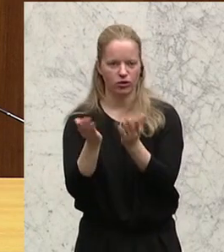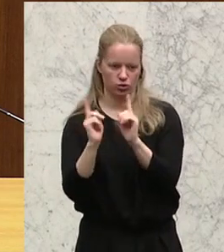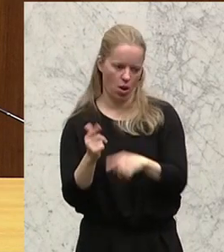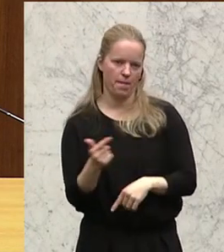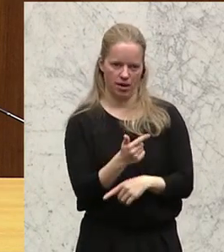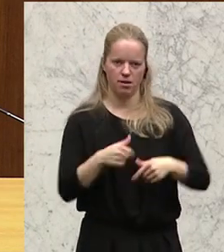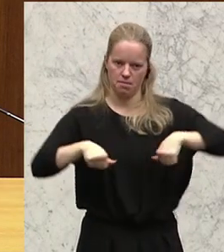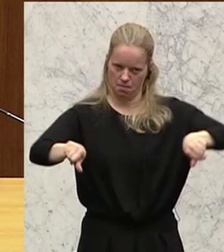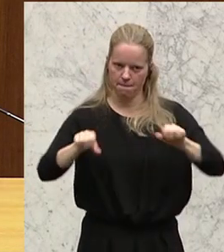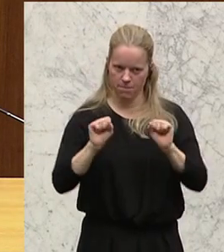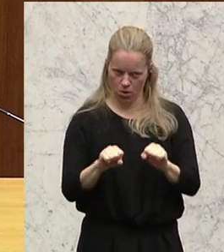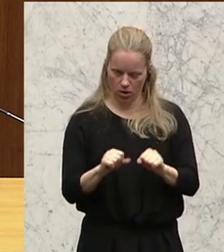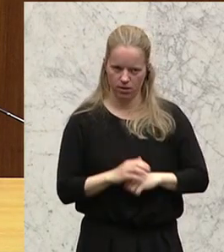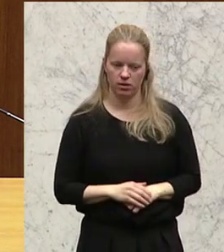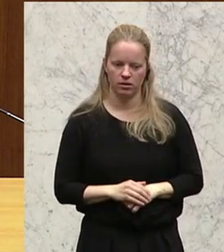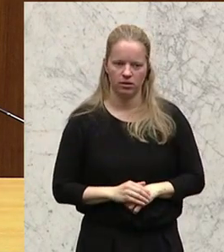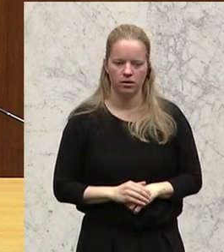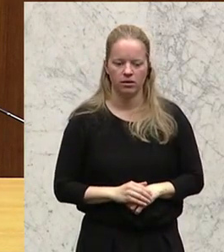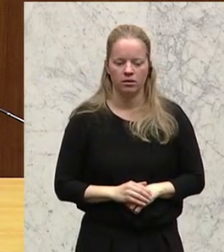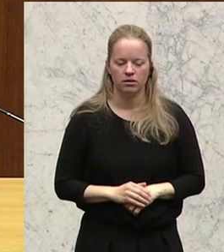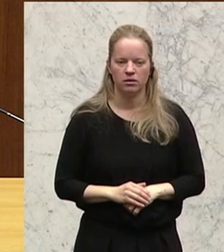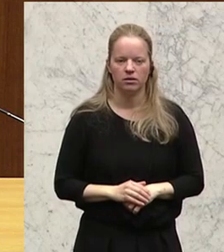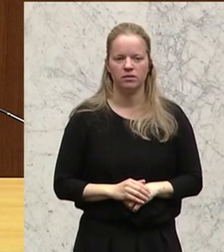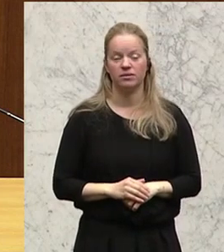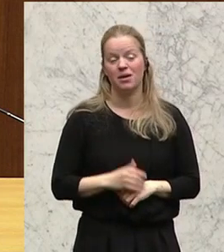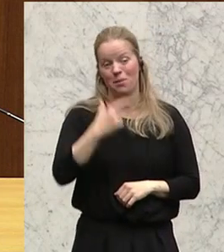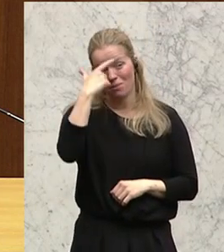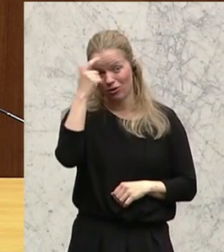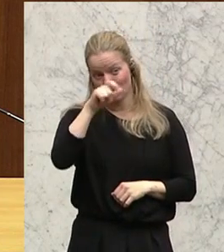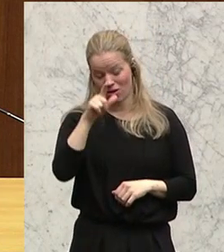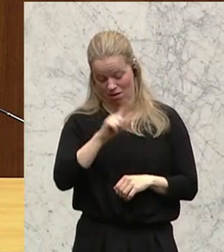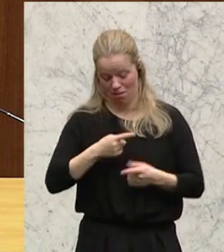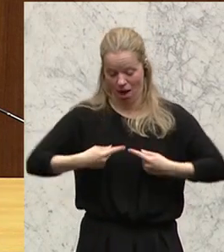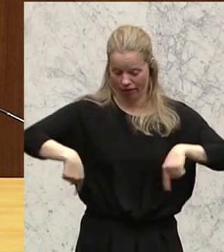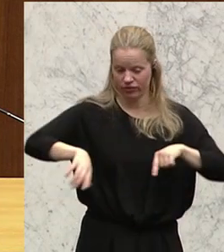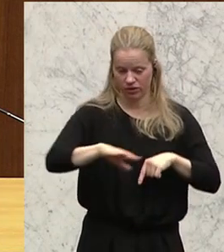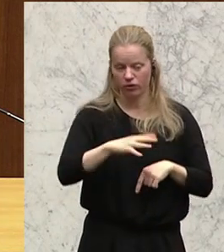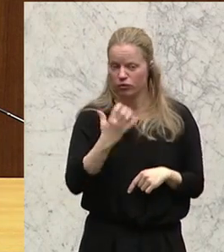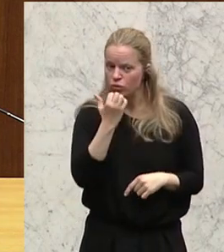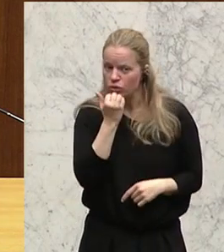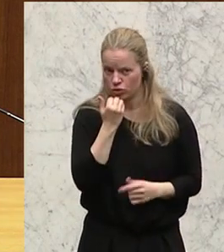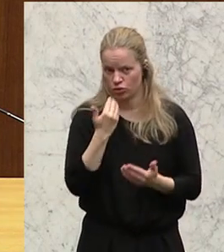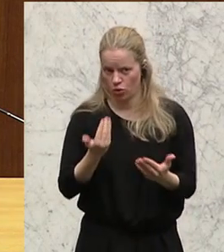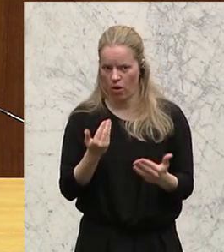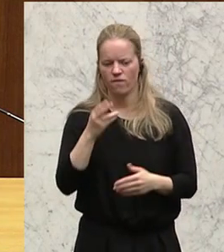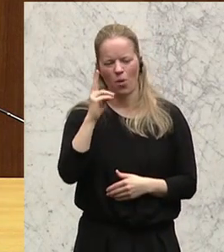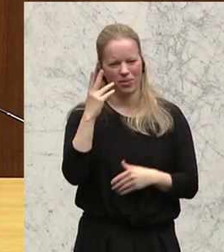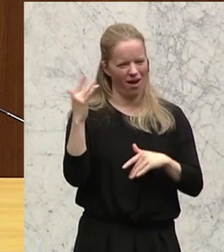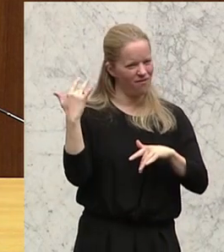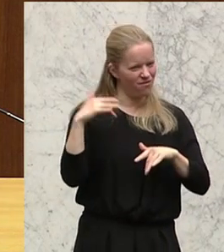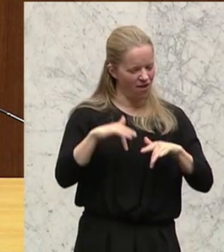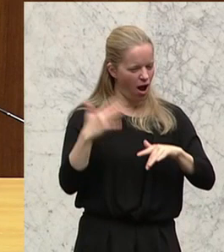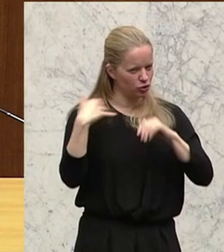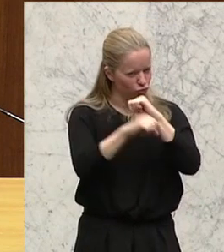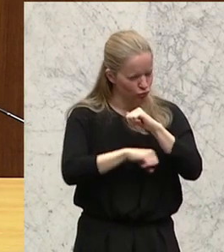entsprechen wir natürlich den Wünschen der Menschen in unserem Land. Warum? Denn laut einer Integralstudie